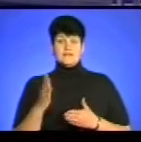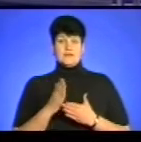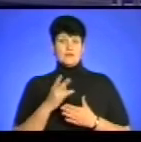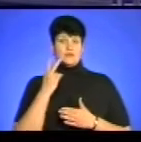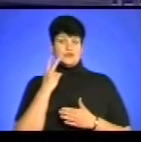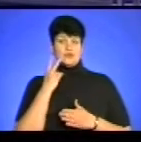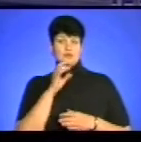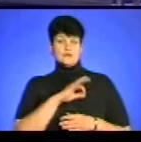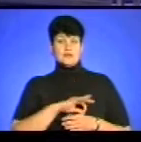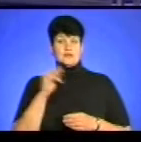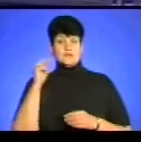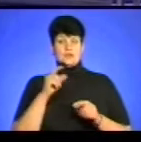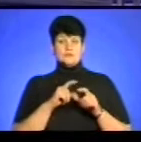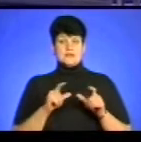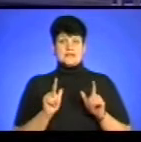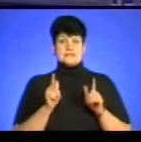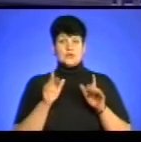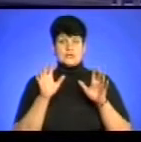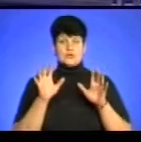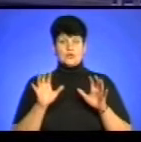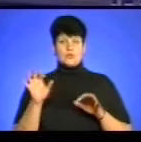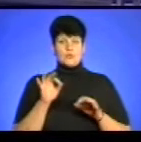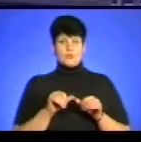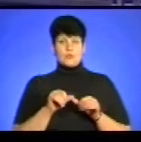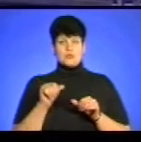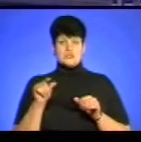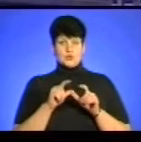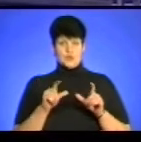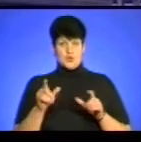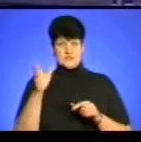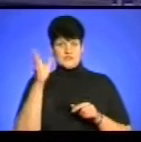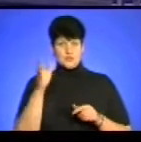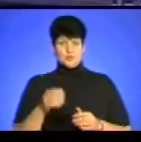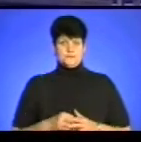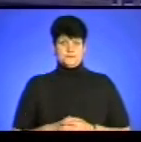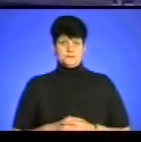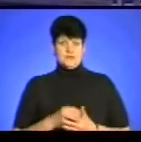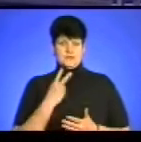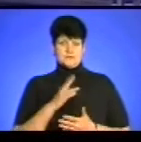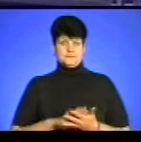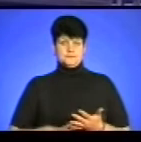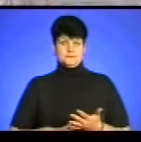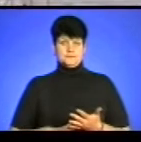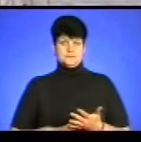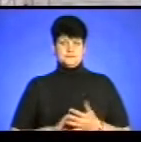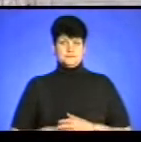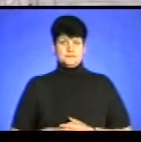користуванні навчального закладу згідно із законом про позашкільну освіту. Детальніше у сюжеті Любові Гадомської.